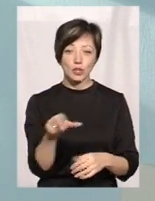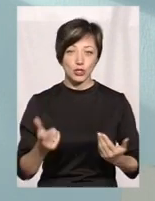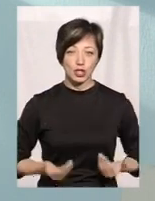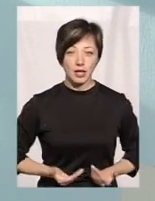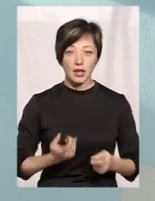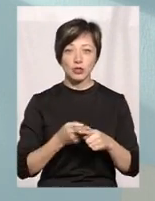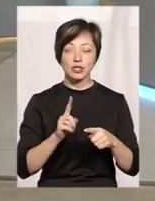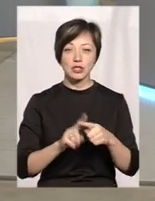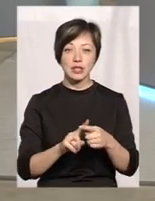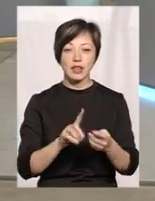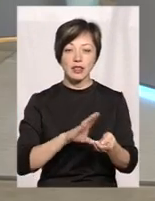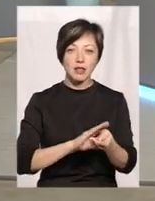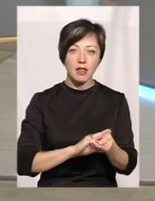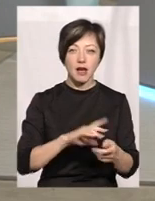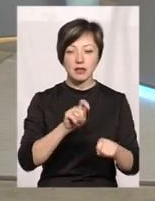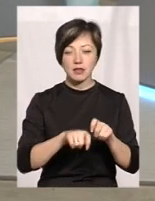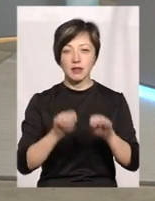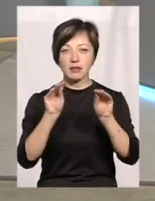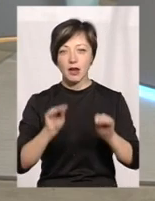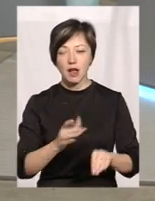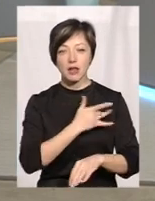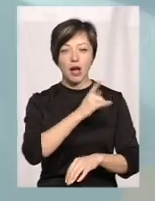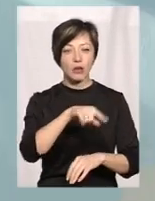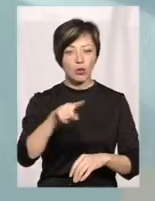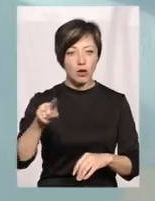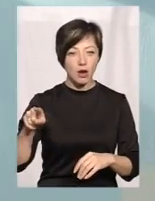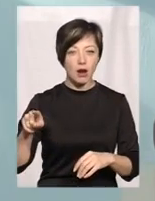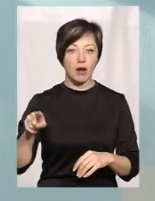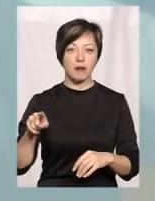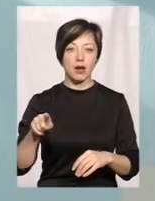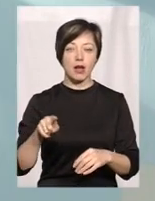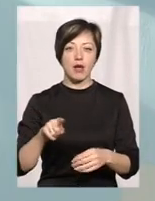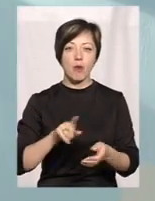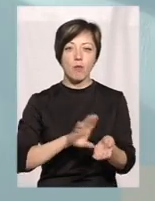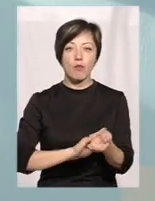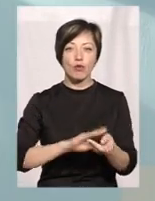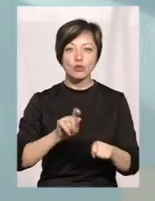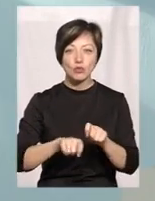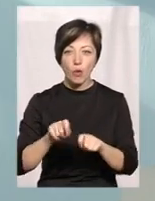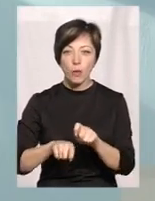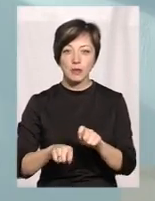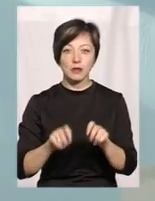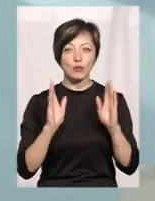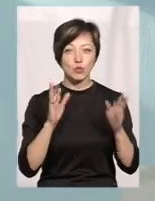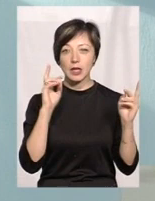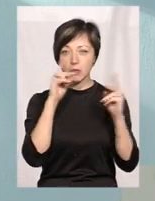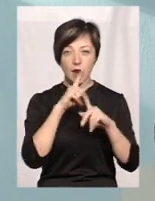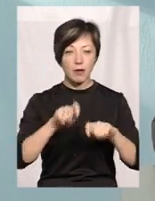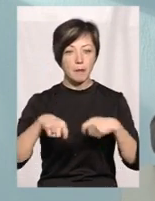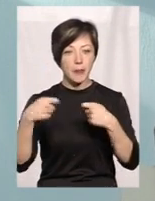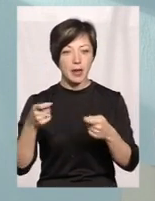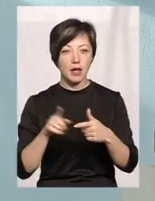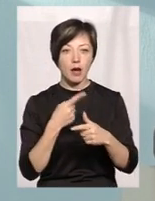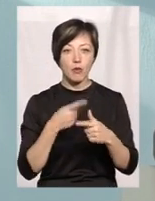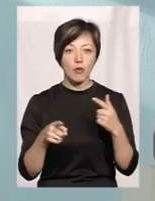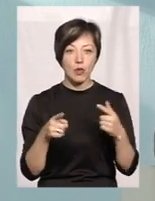Якщо ці датчики, якщо ці дані, кардіограми, пульсометру будуть неправильно передані, або